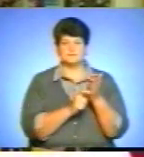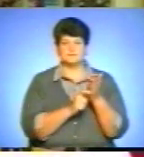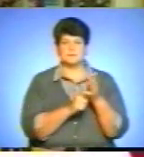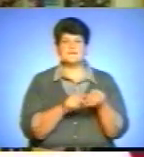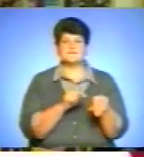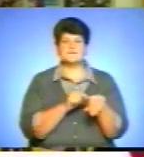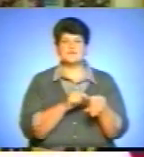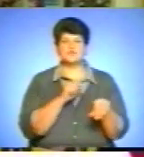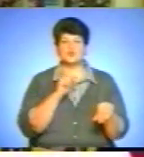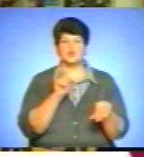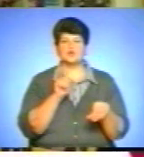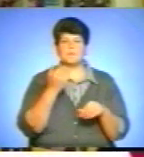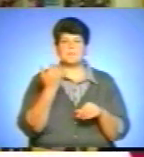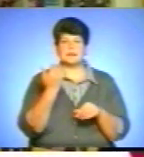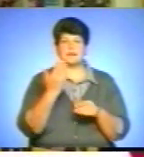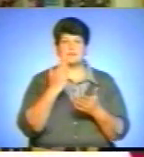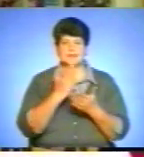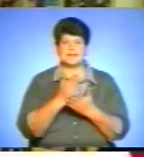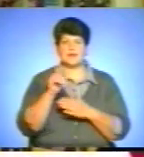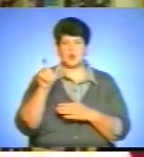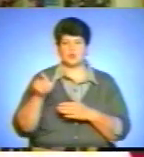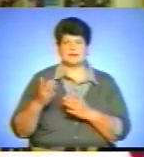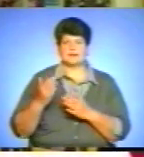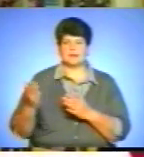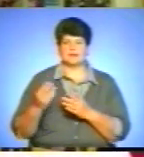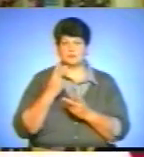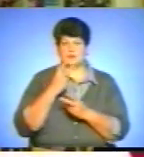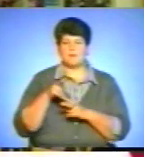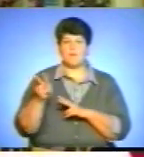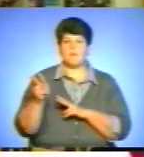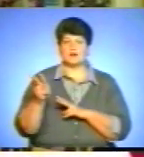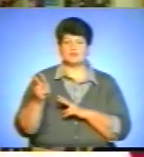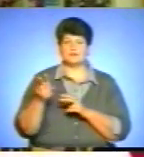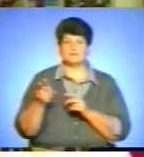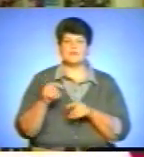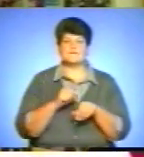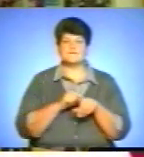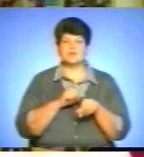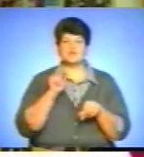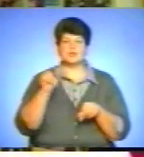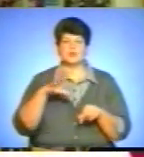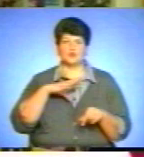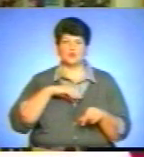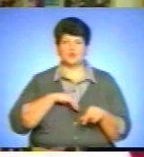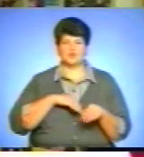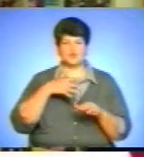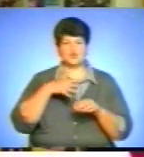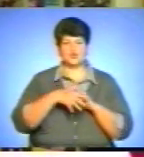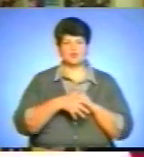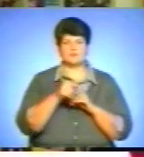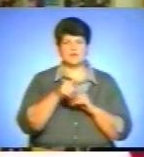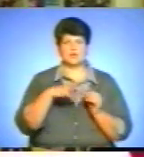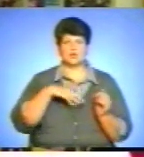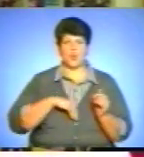Відчуй, що біля тебе є людина, щоб ти побачив. Відчуй її душу, зрозумій її